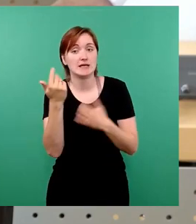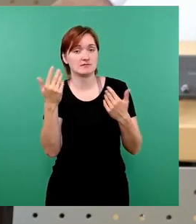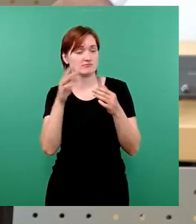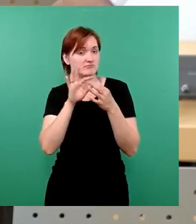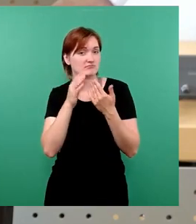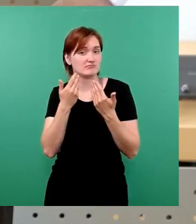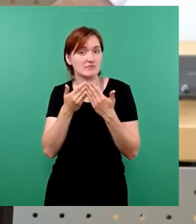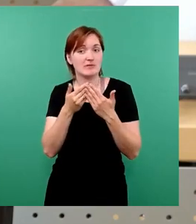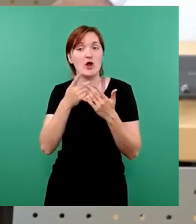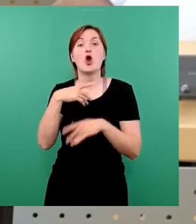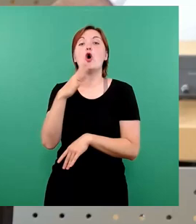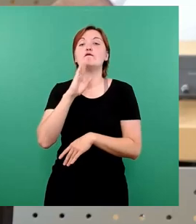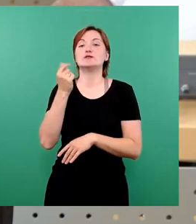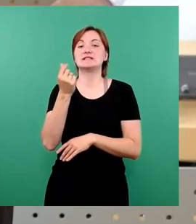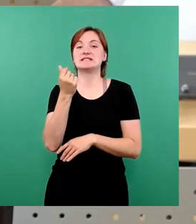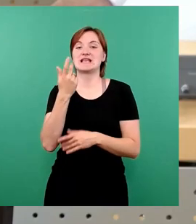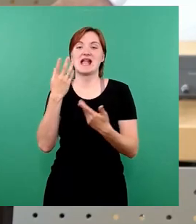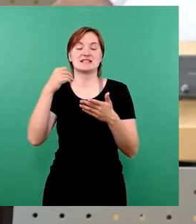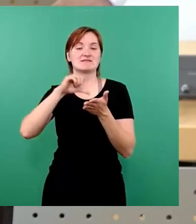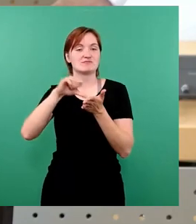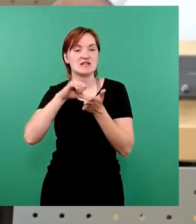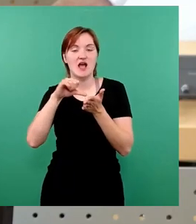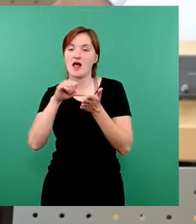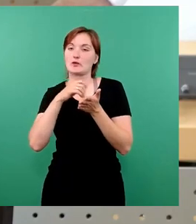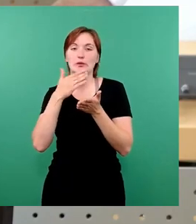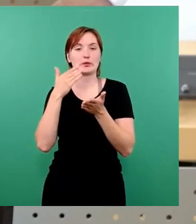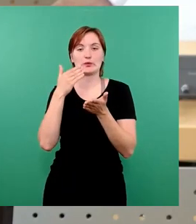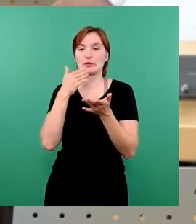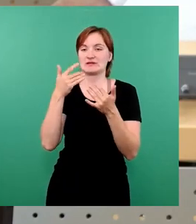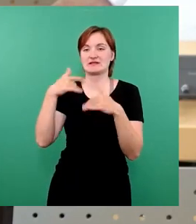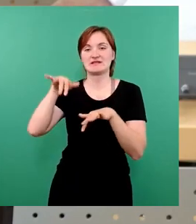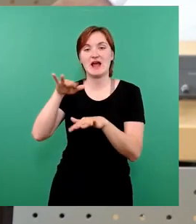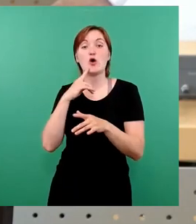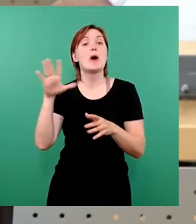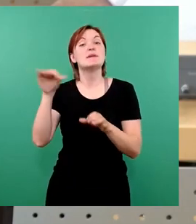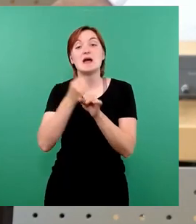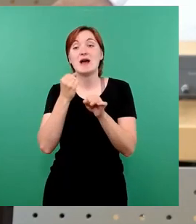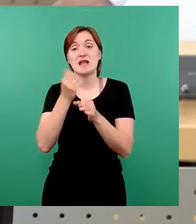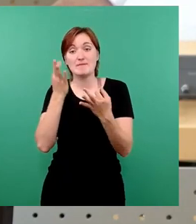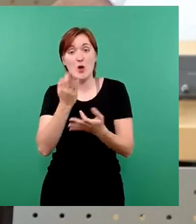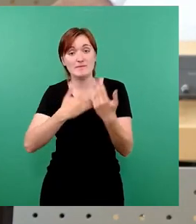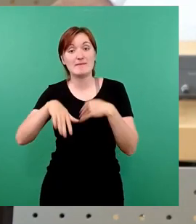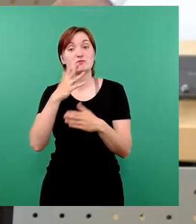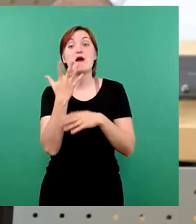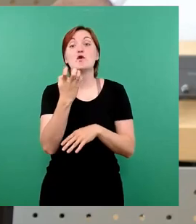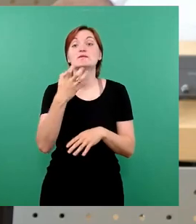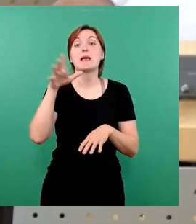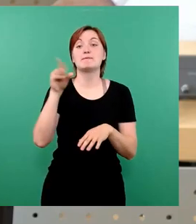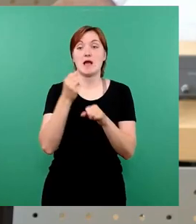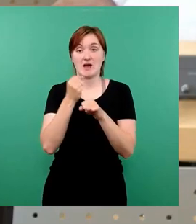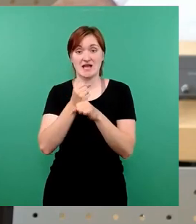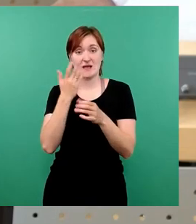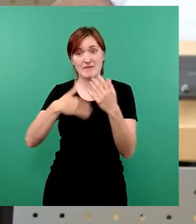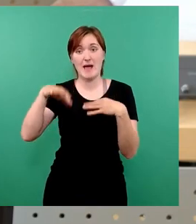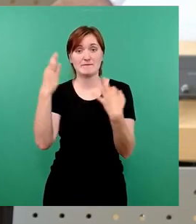die Wohngeldzahlungen sind nicht komplett kompensiert worden und schon gar nicht, dass wir auch noch zusätzliche Mitarbeiter brauchen. Das sind nämlich 50 Mitarbeiter ungefähr, die wir jetzt neu